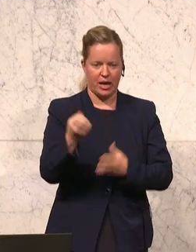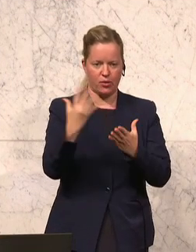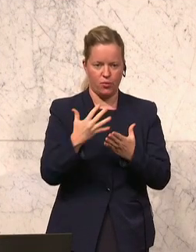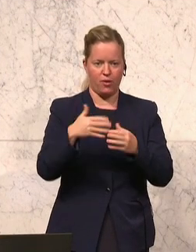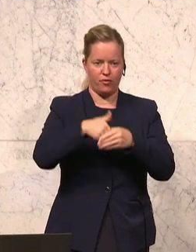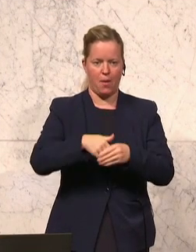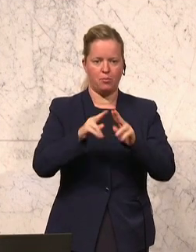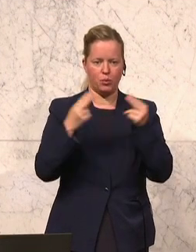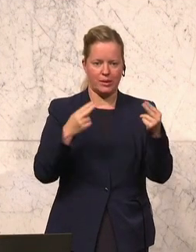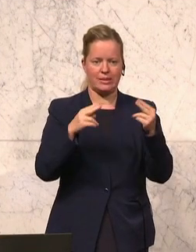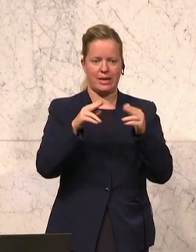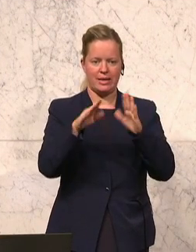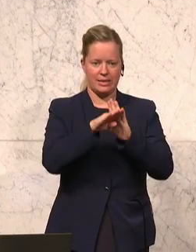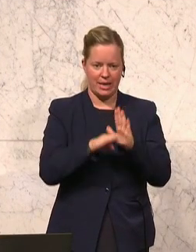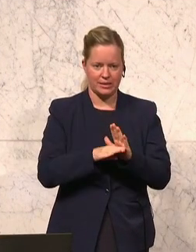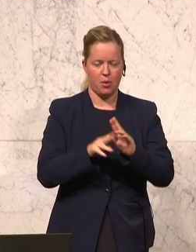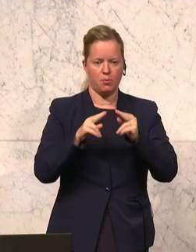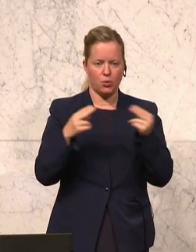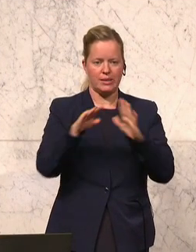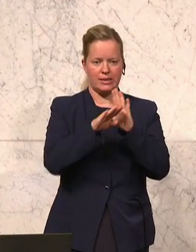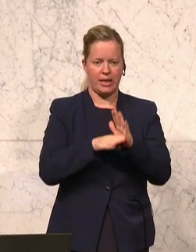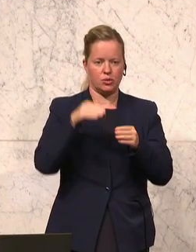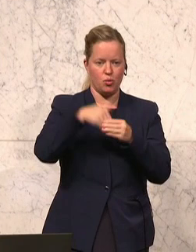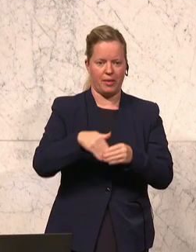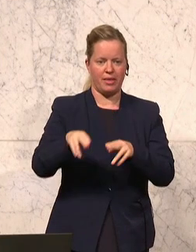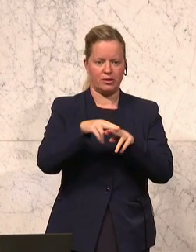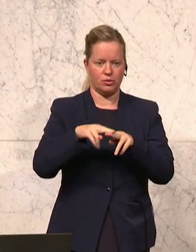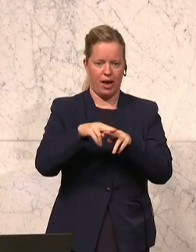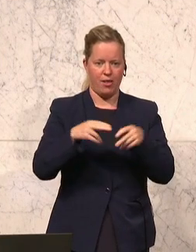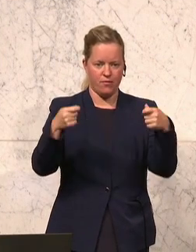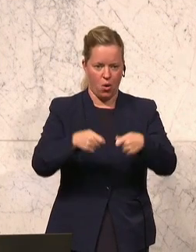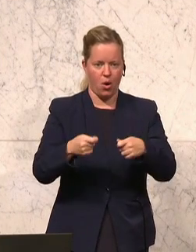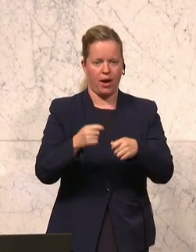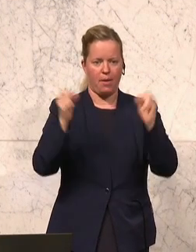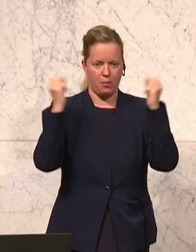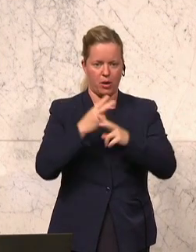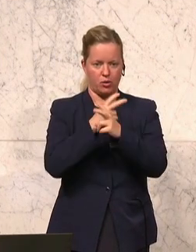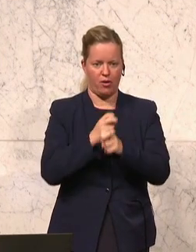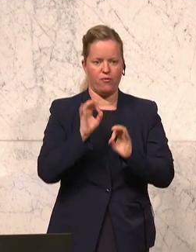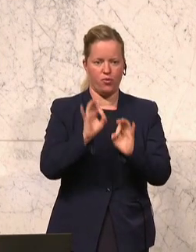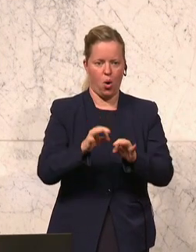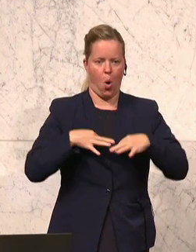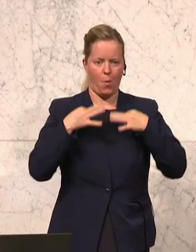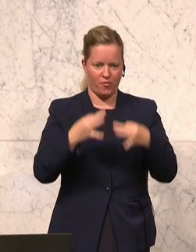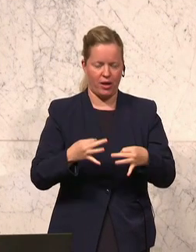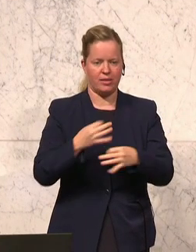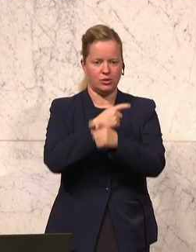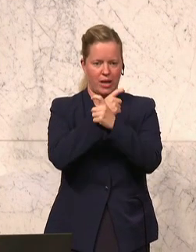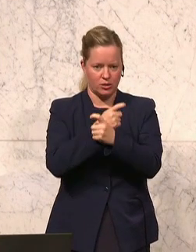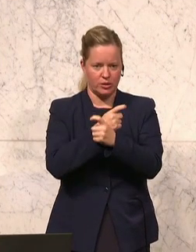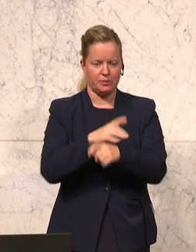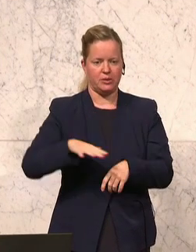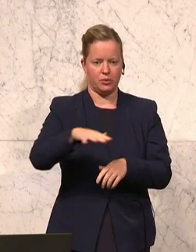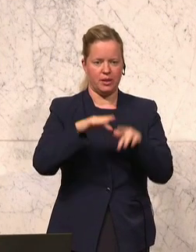betreffend ein Bundesgesetz, mit dem das Bundesgesetz über den Nationalfonds der Republik Österreich für die Opfer des Nationalsozialismus und das